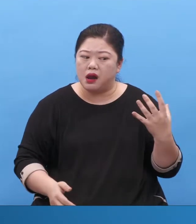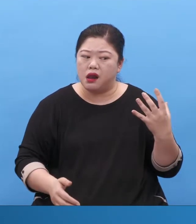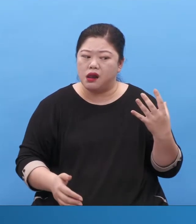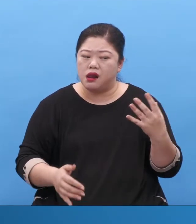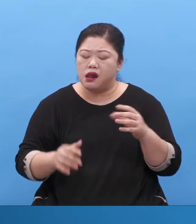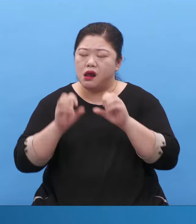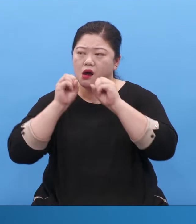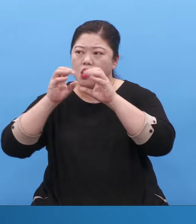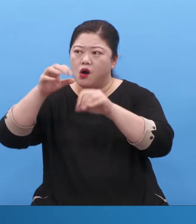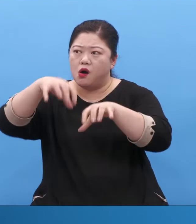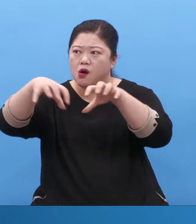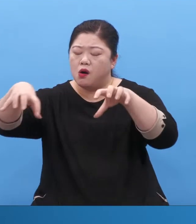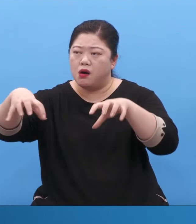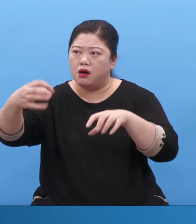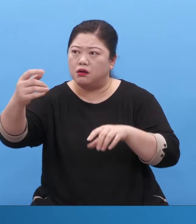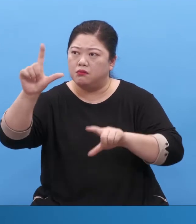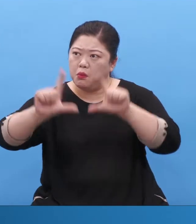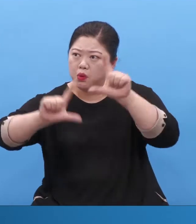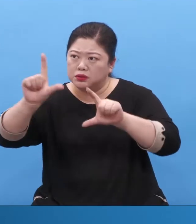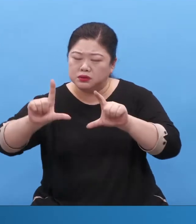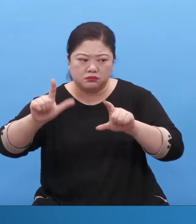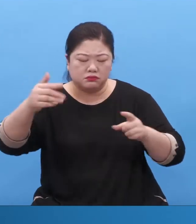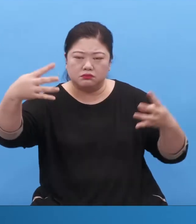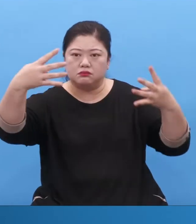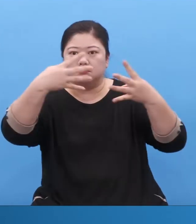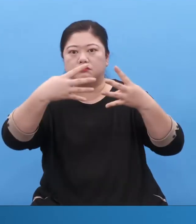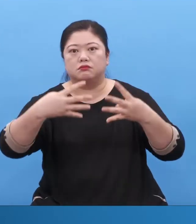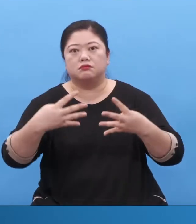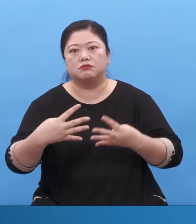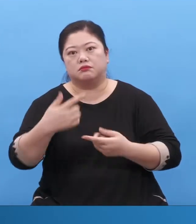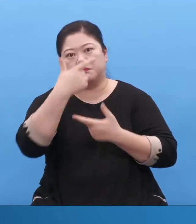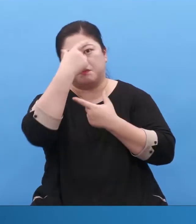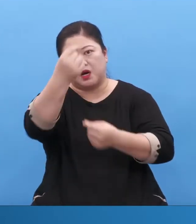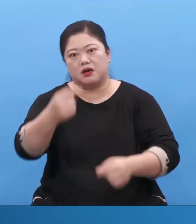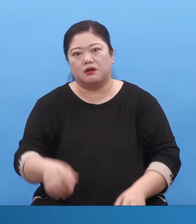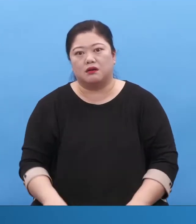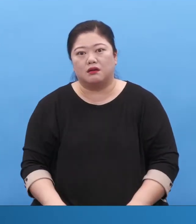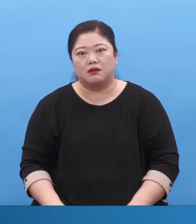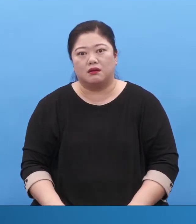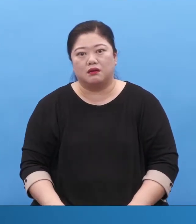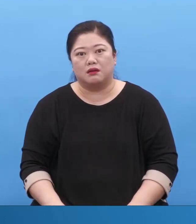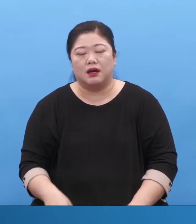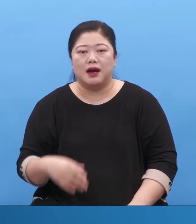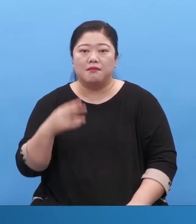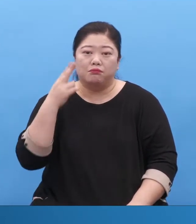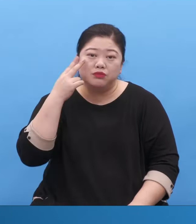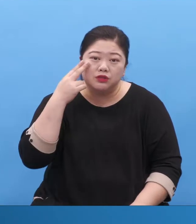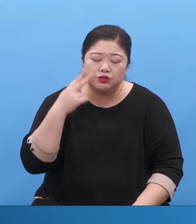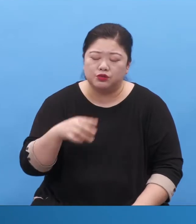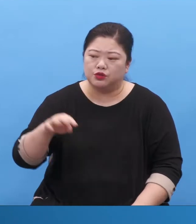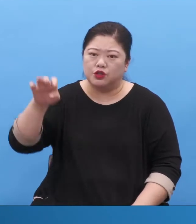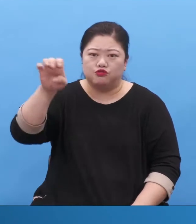지금도 미국과 유럽과 선진국들이 장세계 3장 6장 11장 똑같이 하고 있어요.